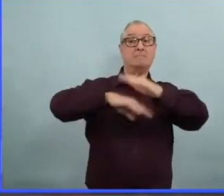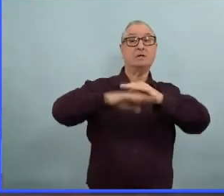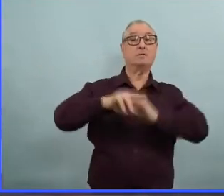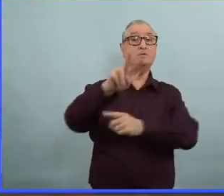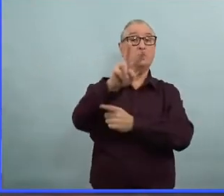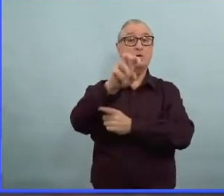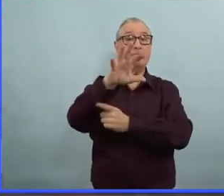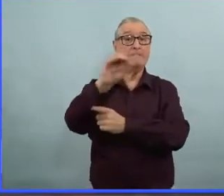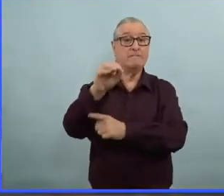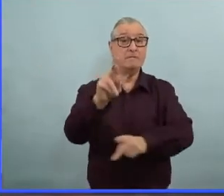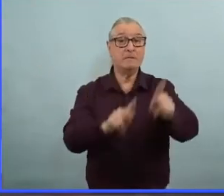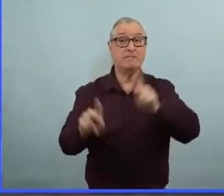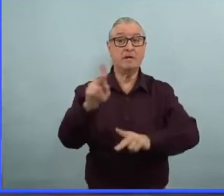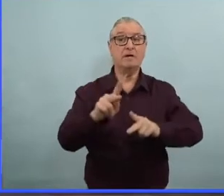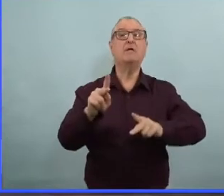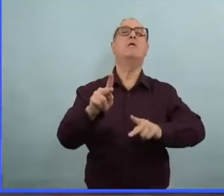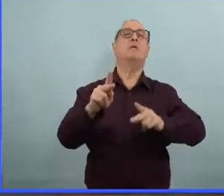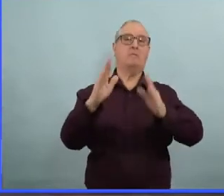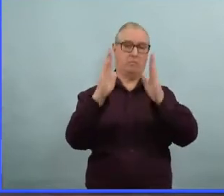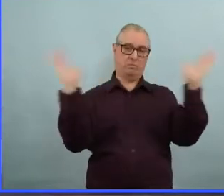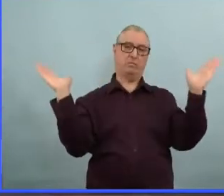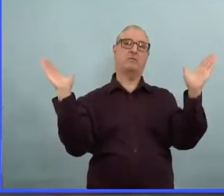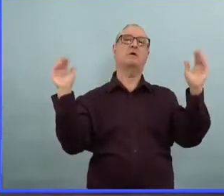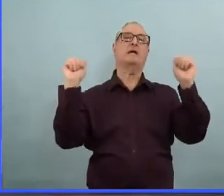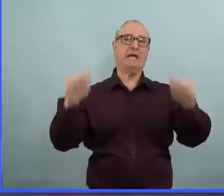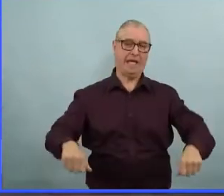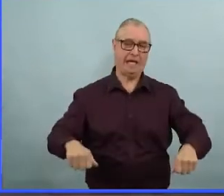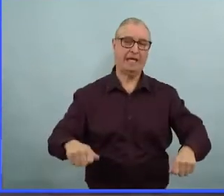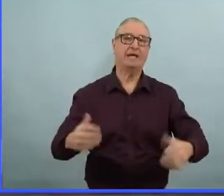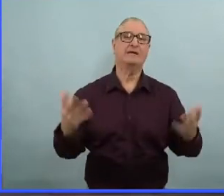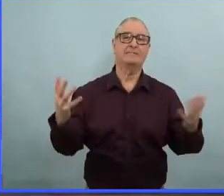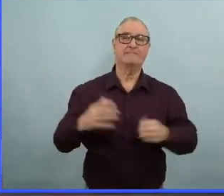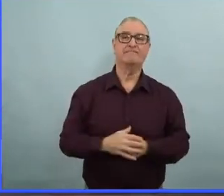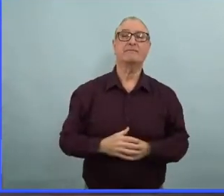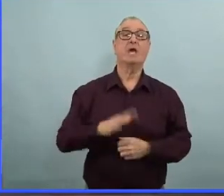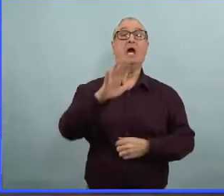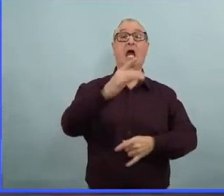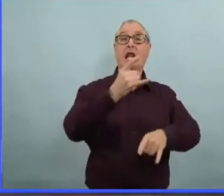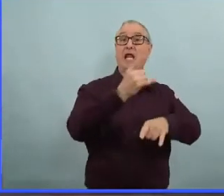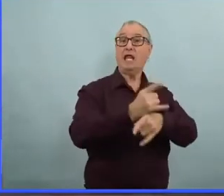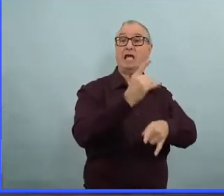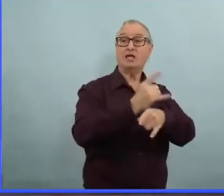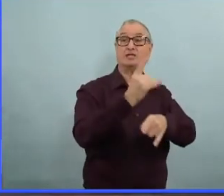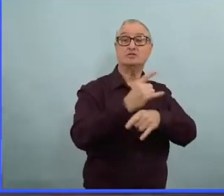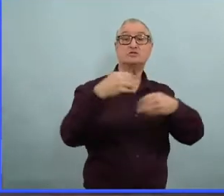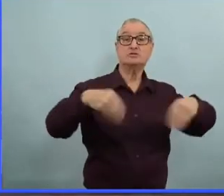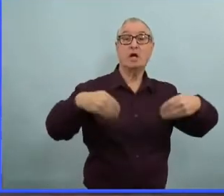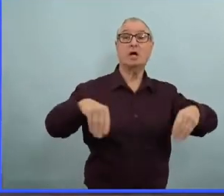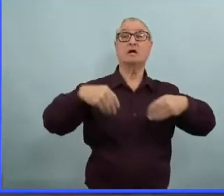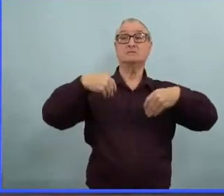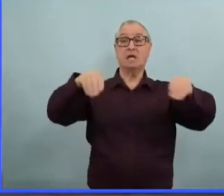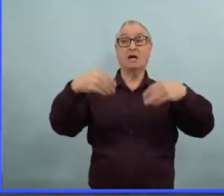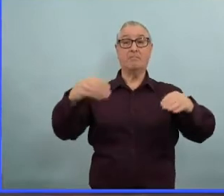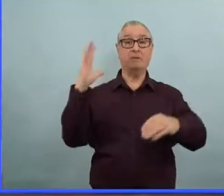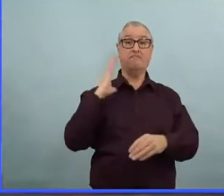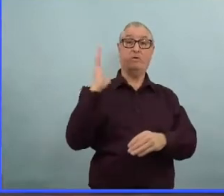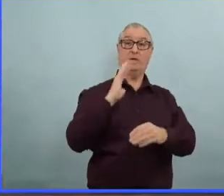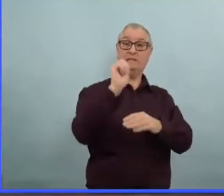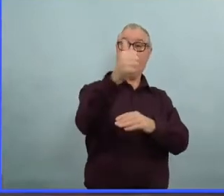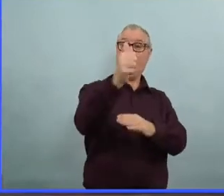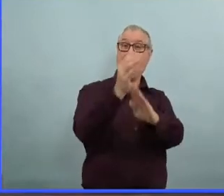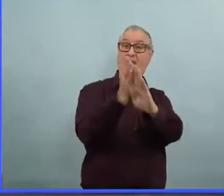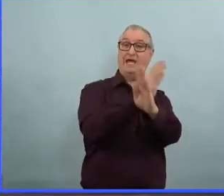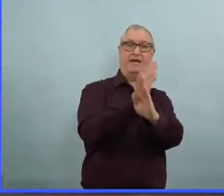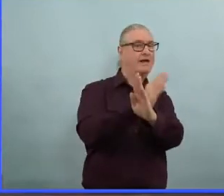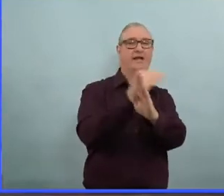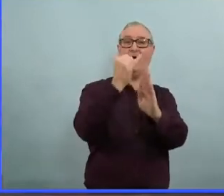Alors, avant, on avait demandé à ce que les ventes d'alcool s'arrêtent à 22 heures. Maintenant, ça peut s'arrêter à minuit. Et en